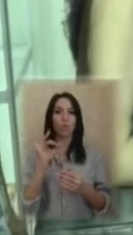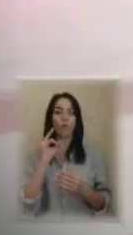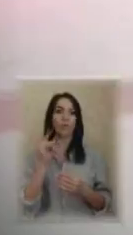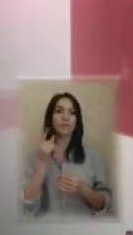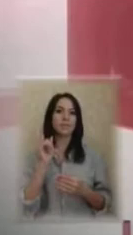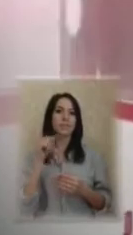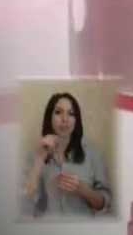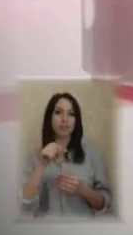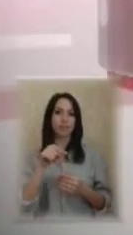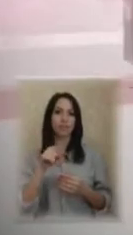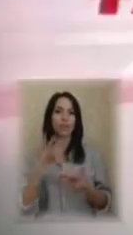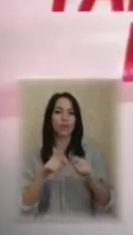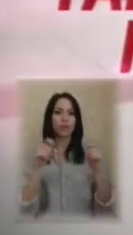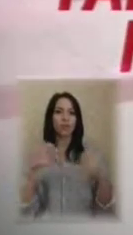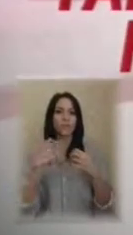музеї.